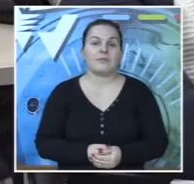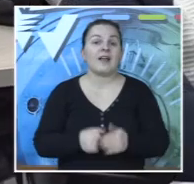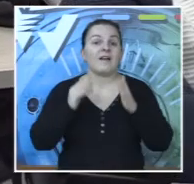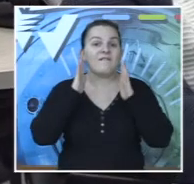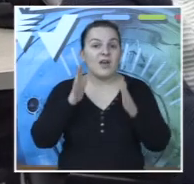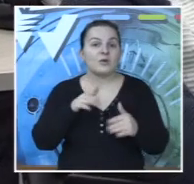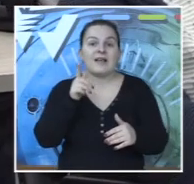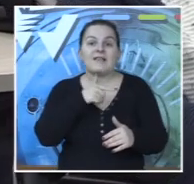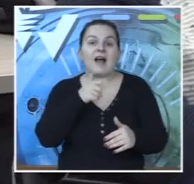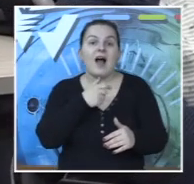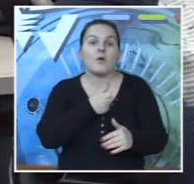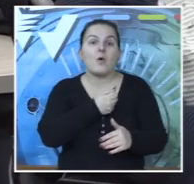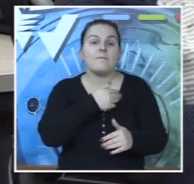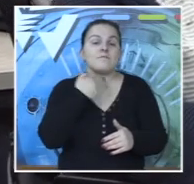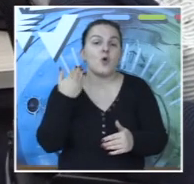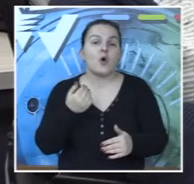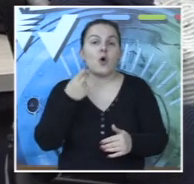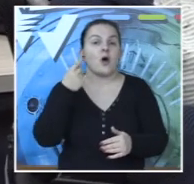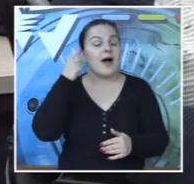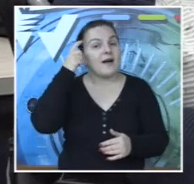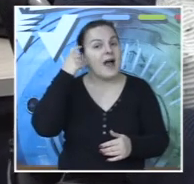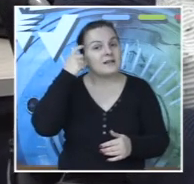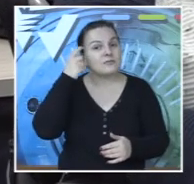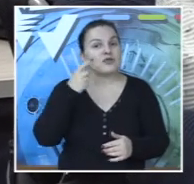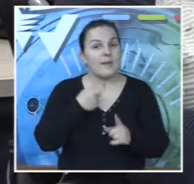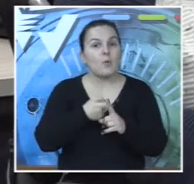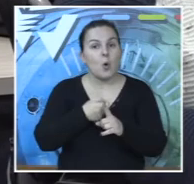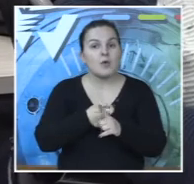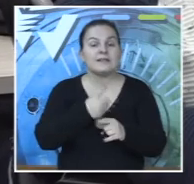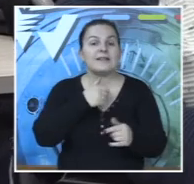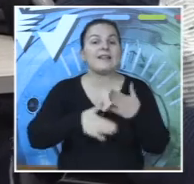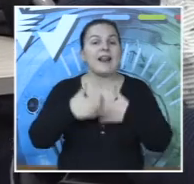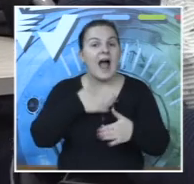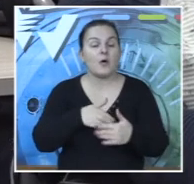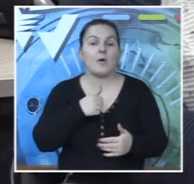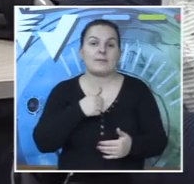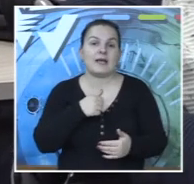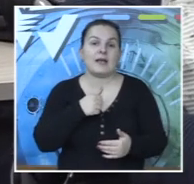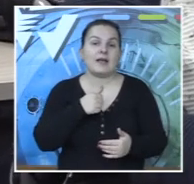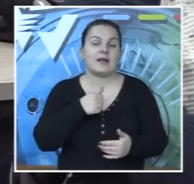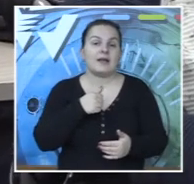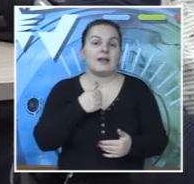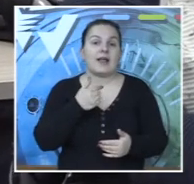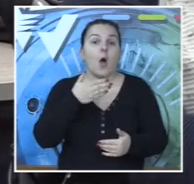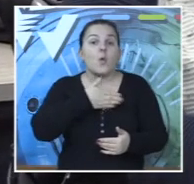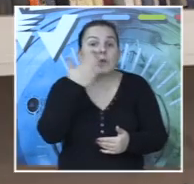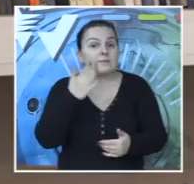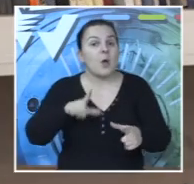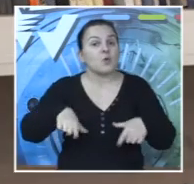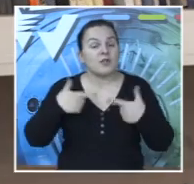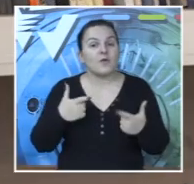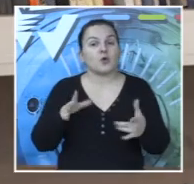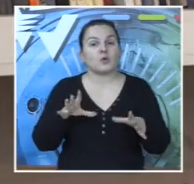Verujte mi, jako često razmišljamo o Kosti i drago mi je da, da, da, stalo mi je, naravno, da